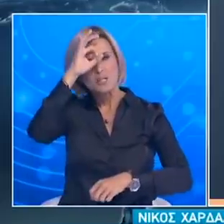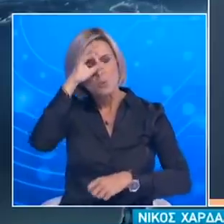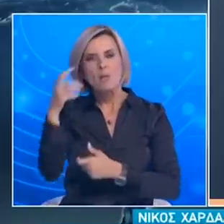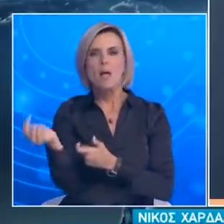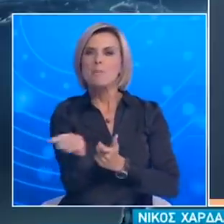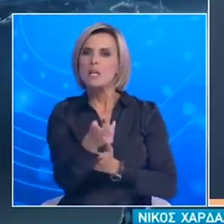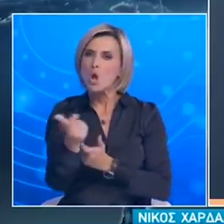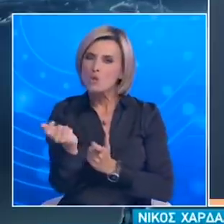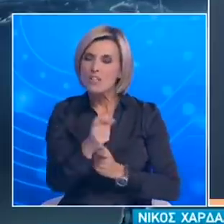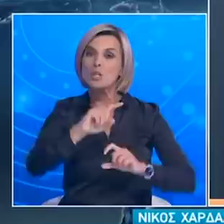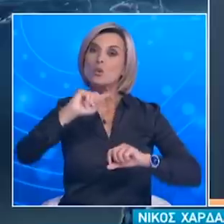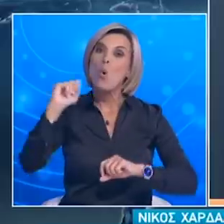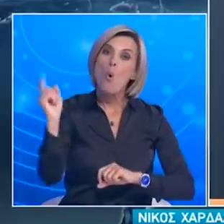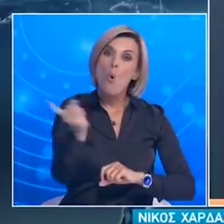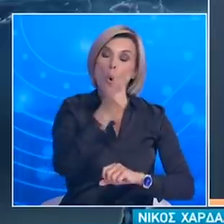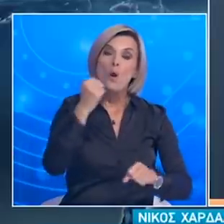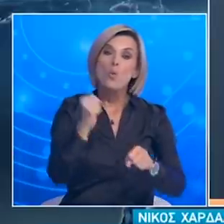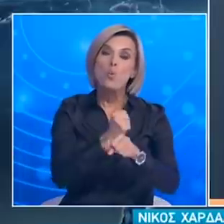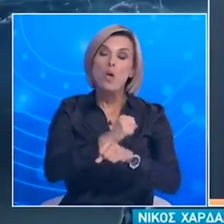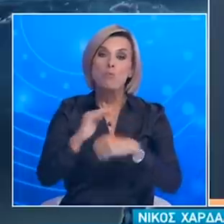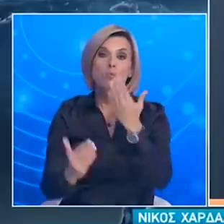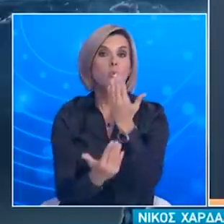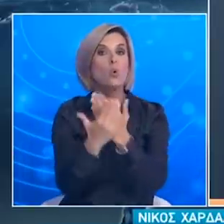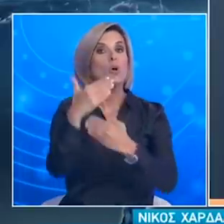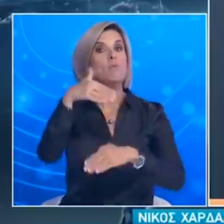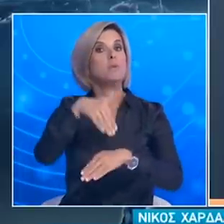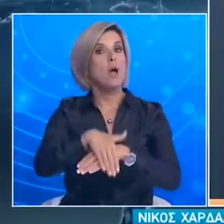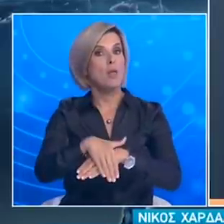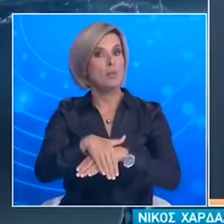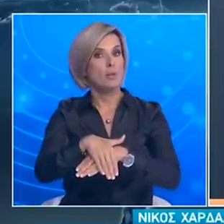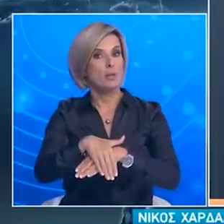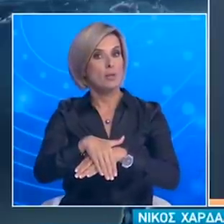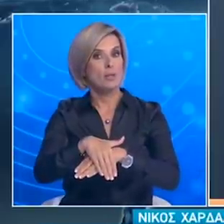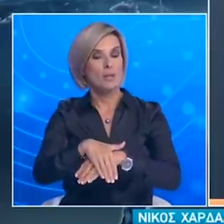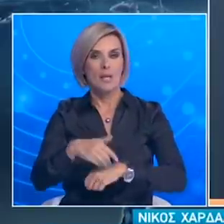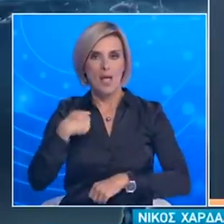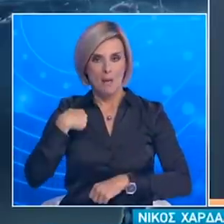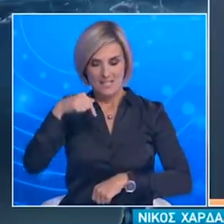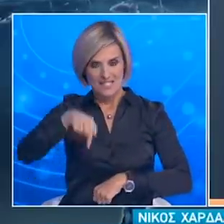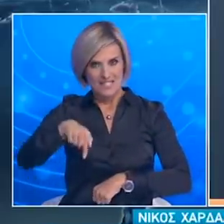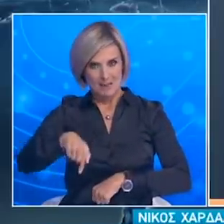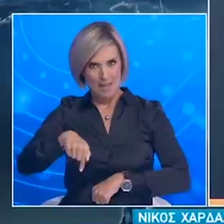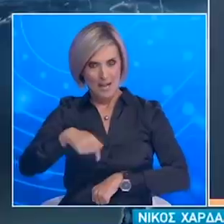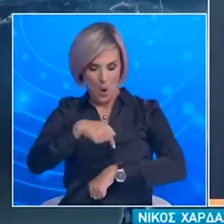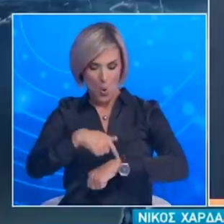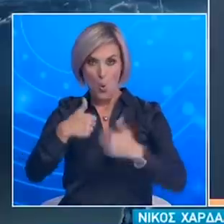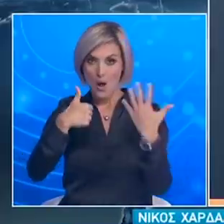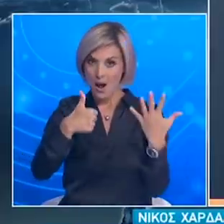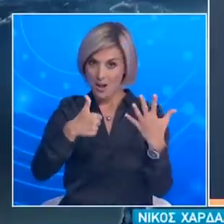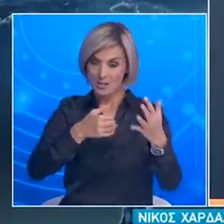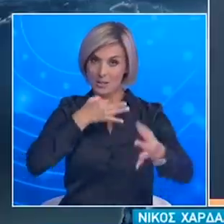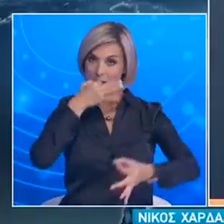Πυροσβεστικό Σώμα που εργάζονται νυχθημερών στις 6 ώρα που ανακοινώνονται τα αποτελέσματα Εμείς